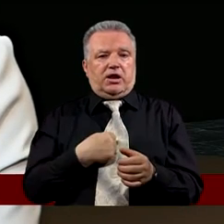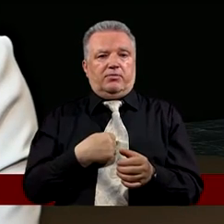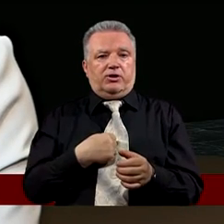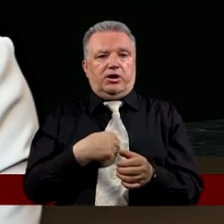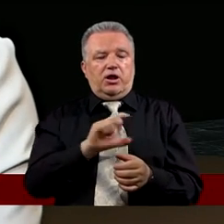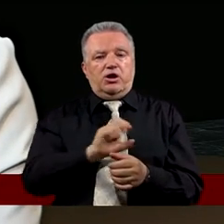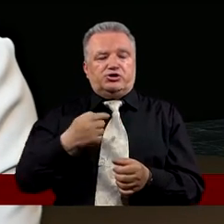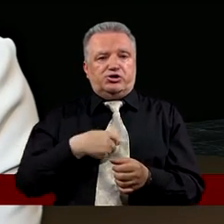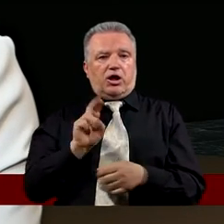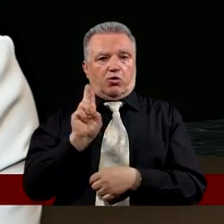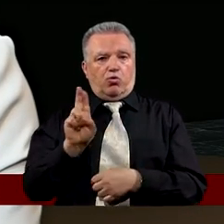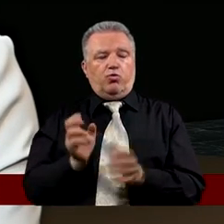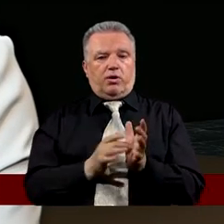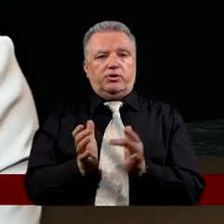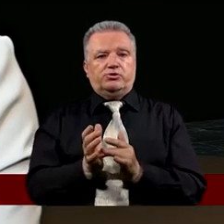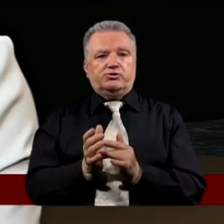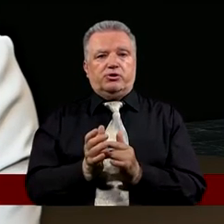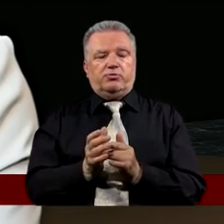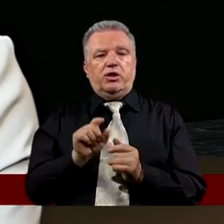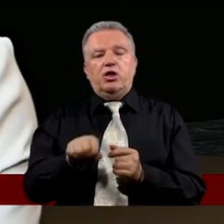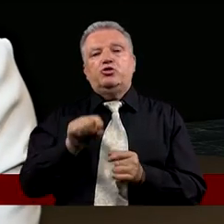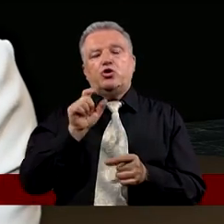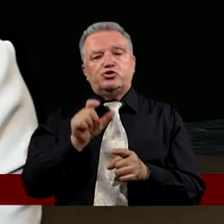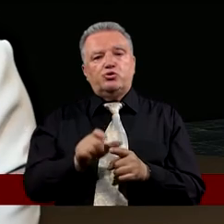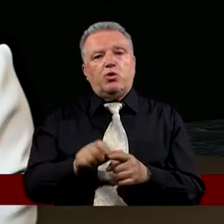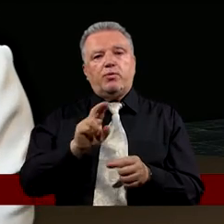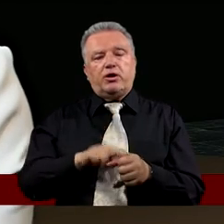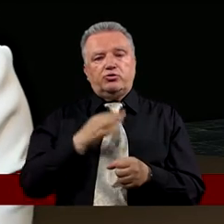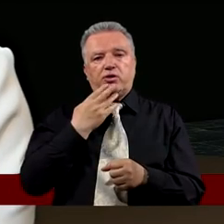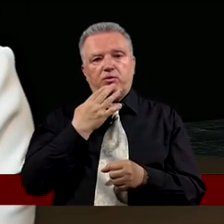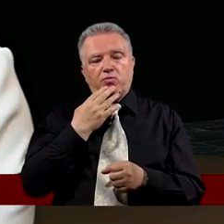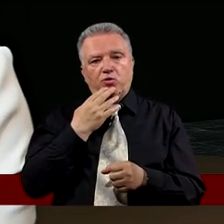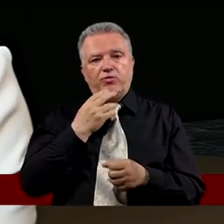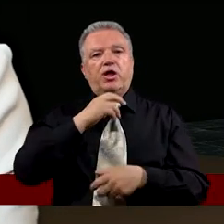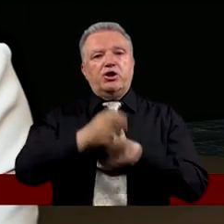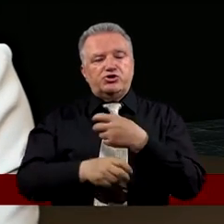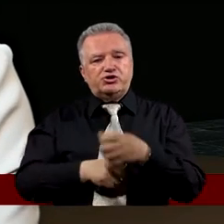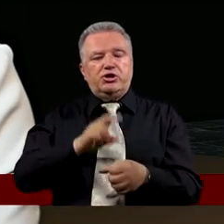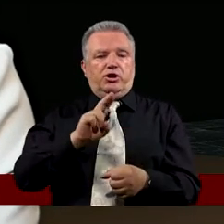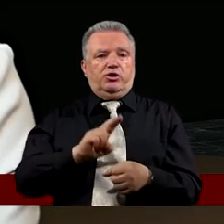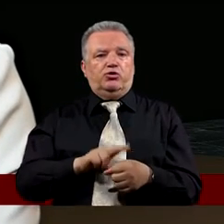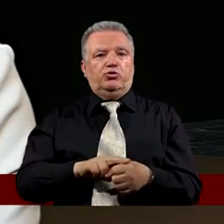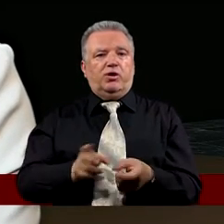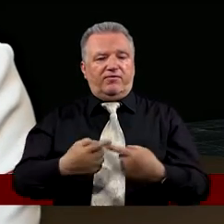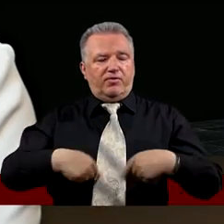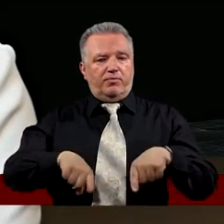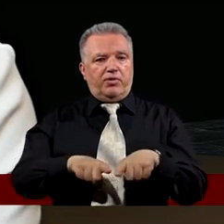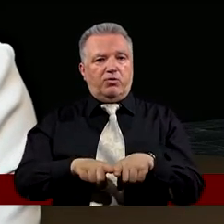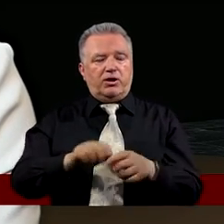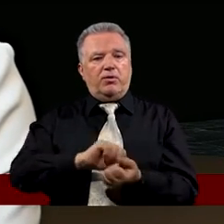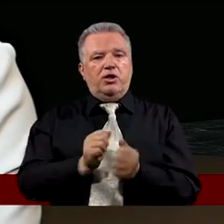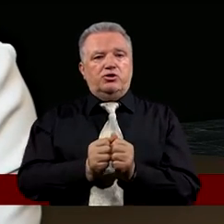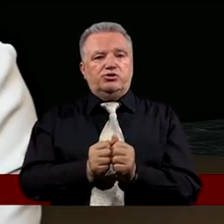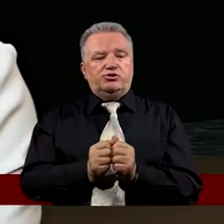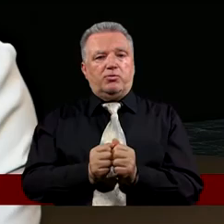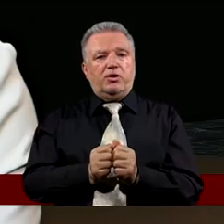Czy ja Mu ufam? To słowa, które mówię Czy czyny, które wykonuję